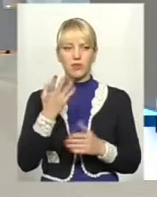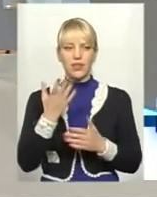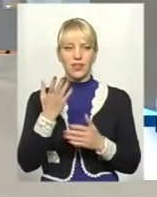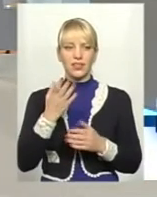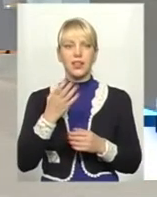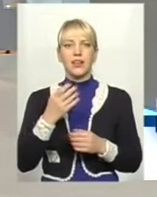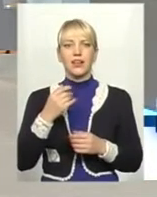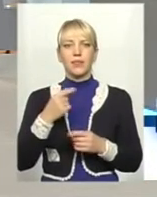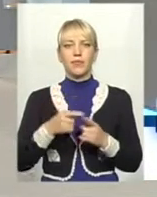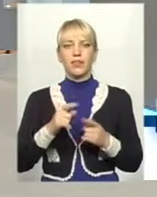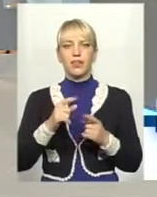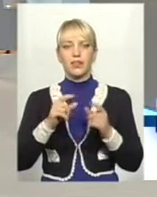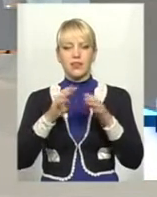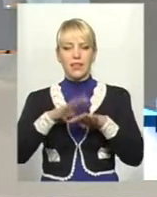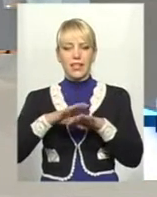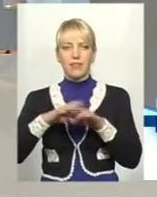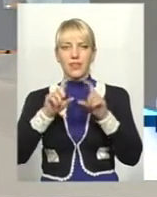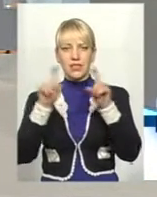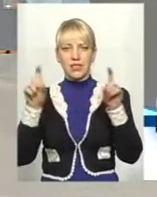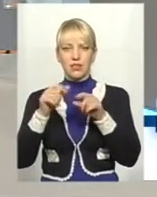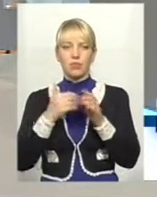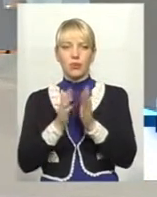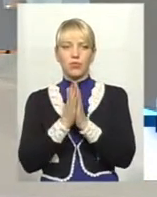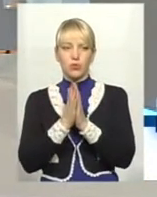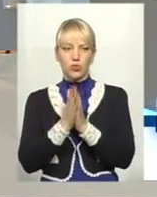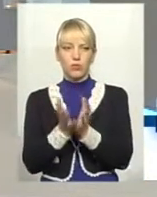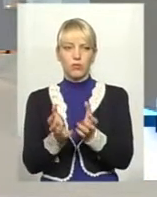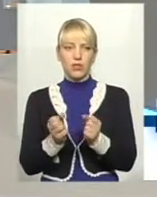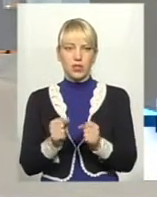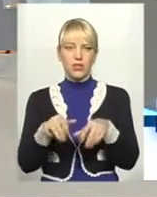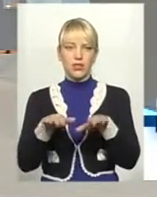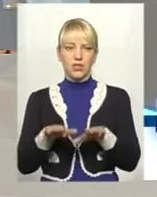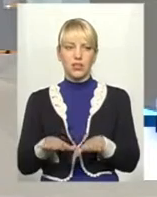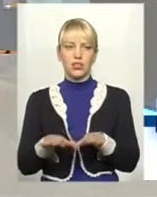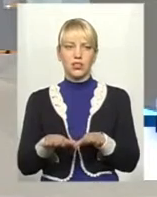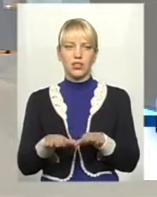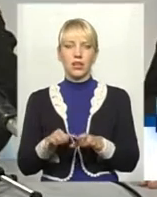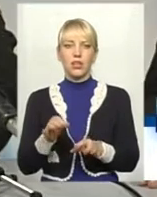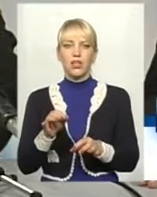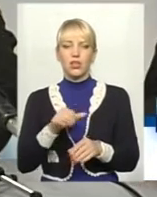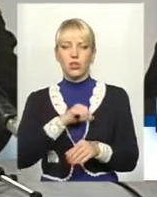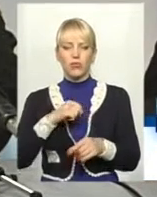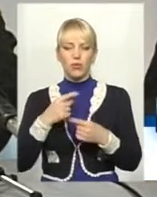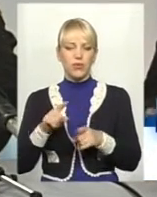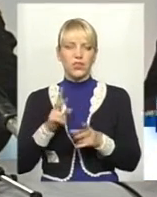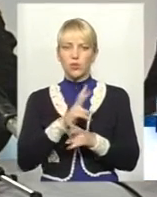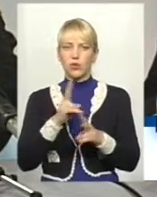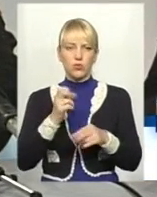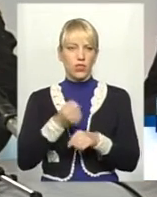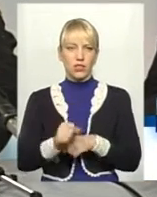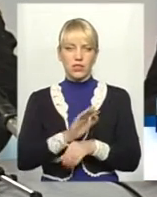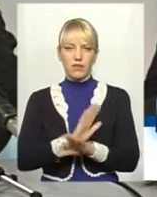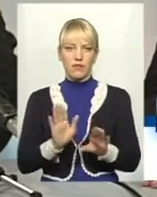Ми кажемо один одному в очі і просимо прийняти рішення. Нормальне, добровільне, ніхто нікого не